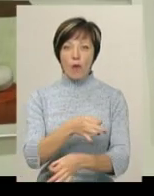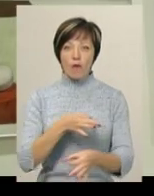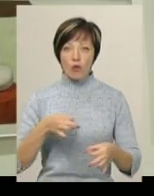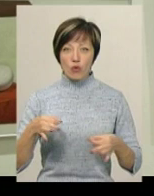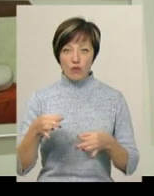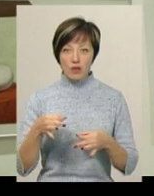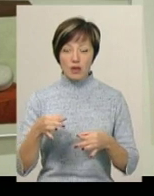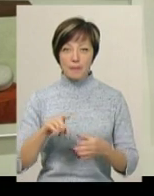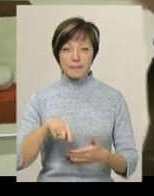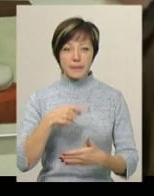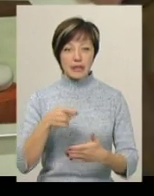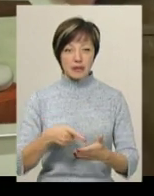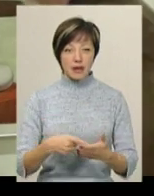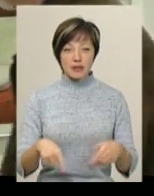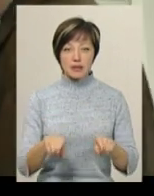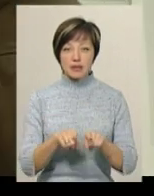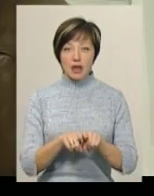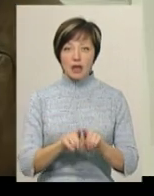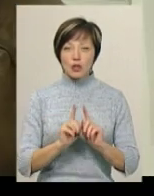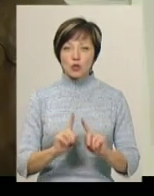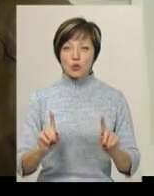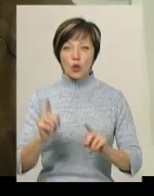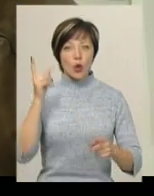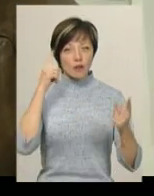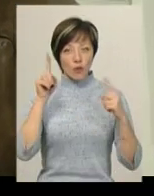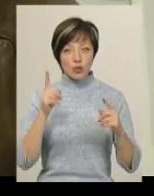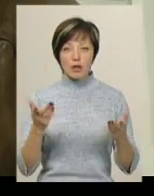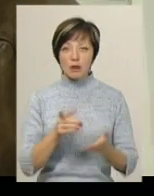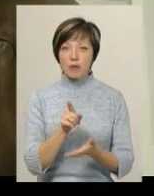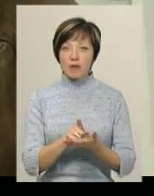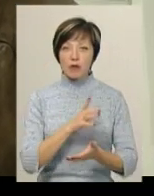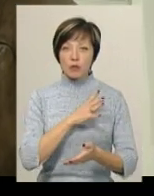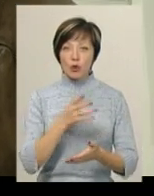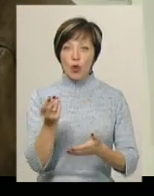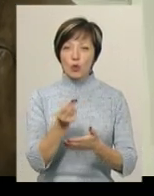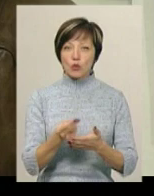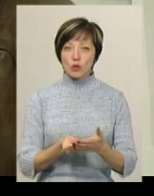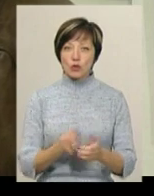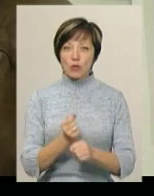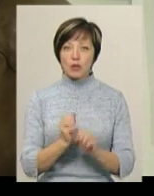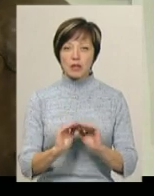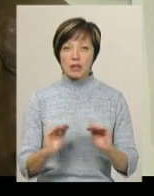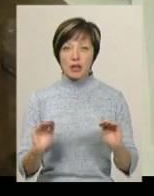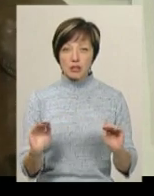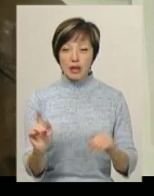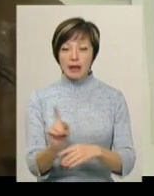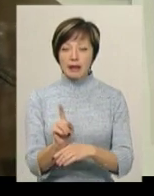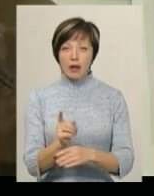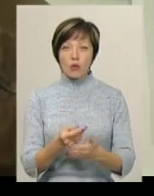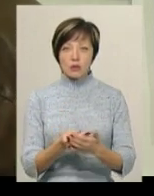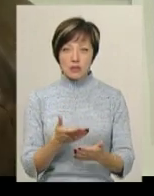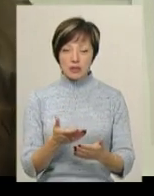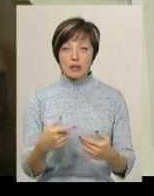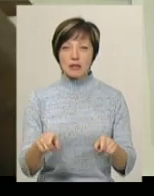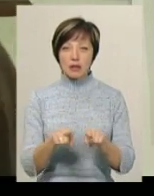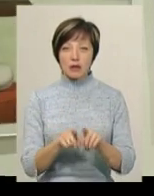обговорювали питання такі особливі творчі, яким повинні бути художні роботи дитячі, їх критерію оцінки, тобто